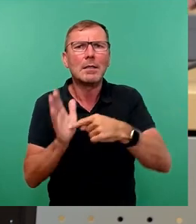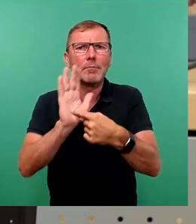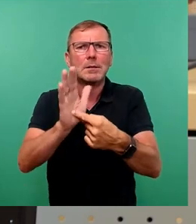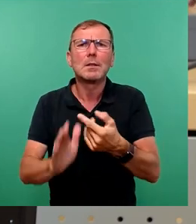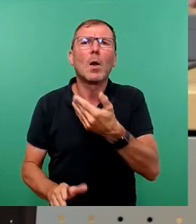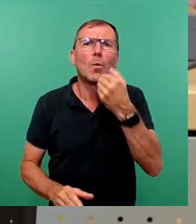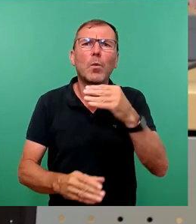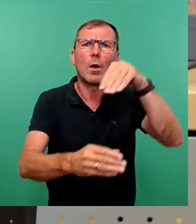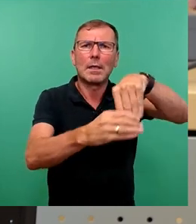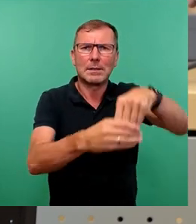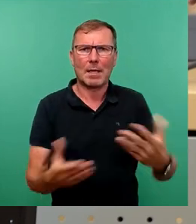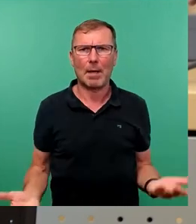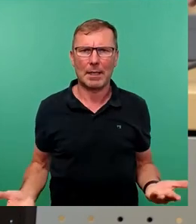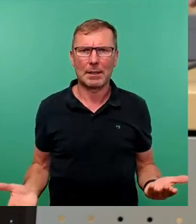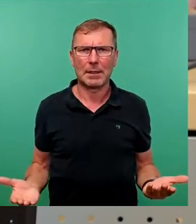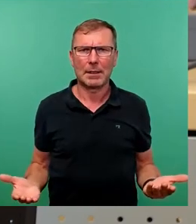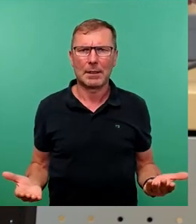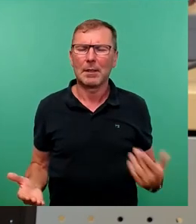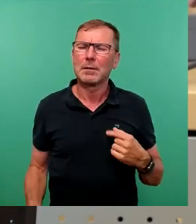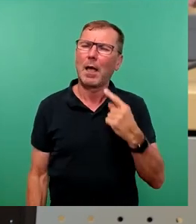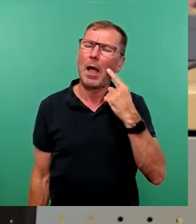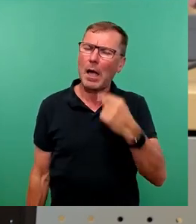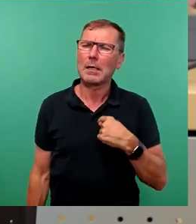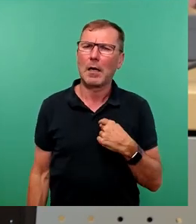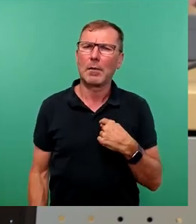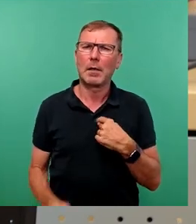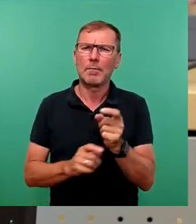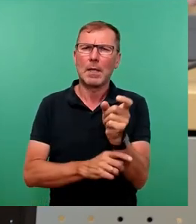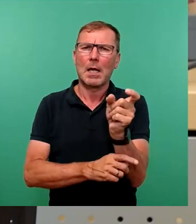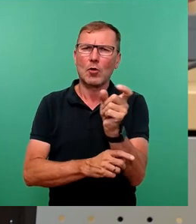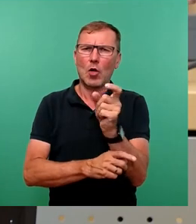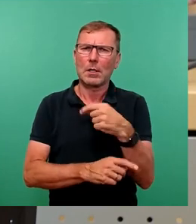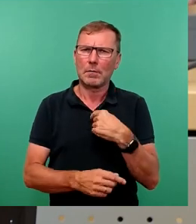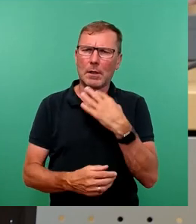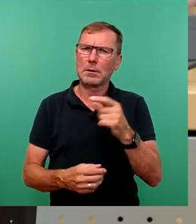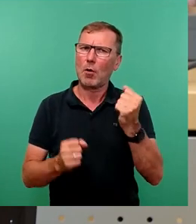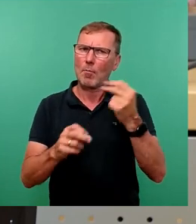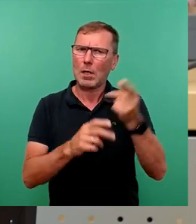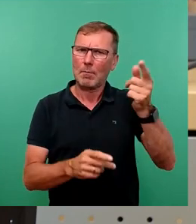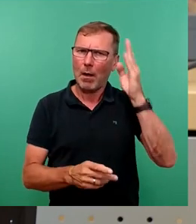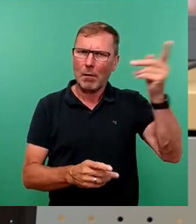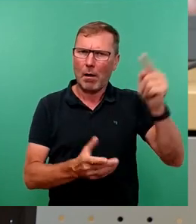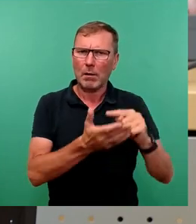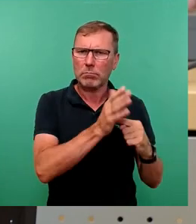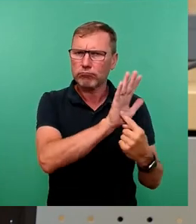sind nicht reingerechnet gewesen. Und ich glaube, diese Lücke, über die wir reden, die der Oberbürgermeister ja auch gerade noch mal